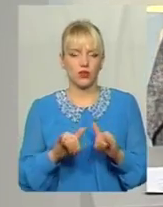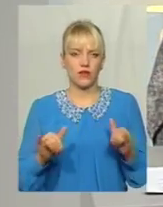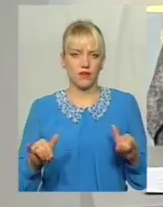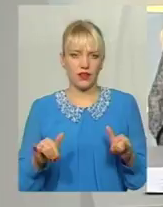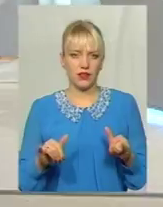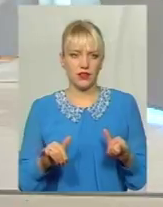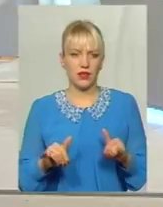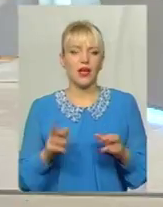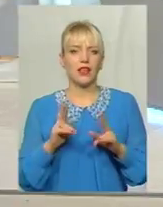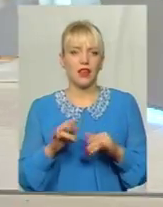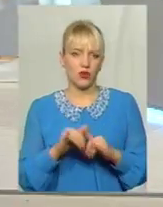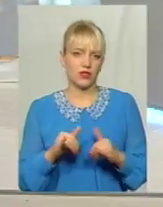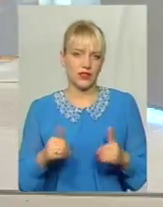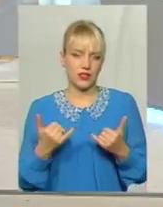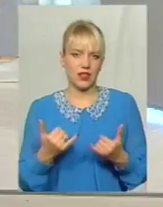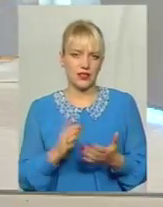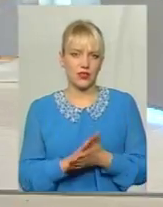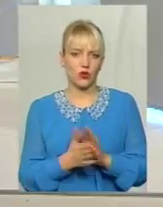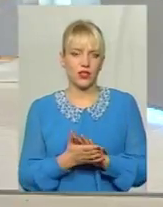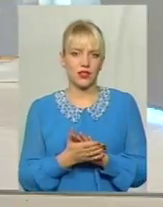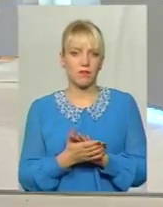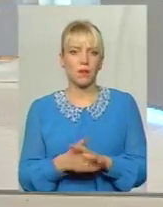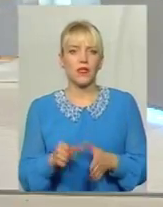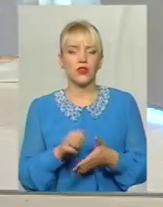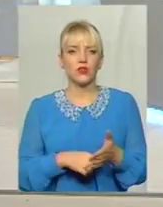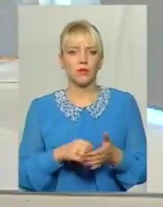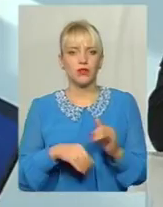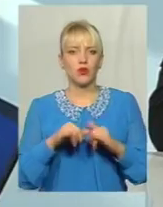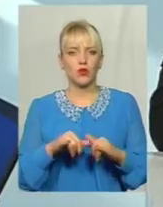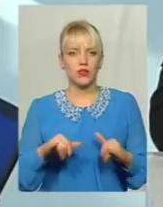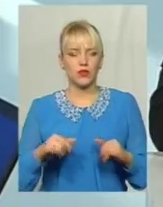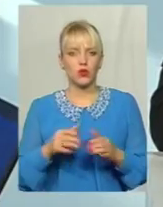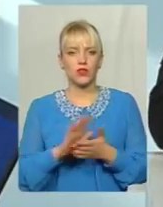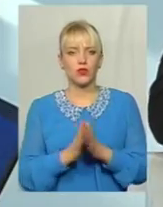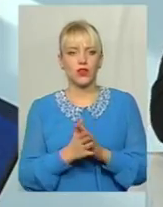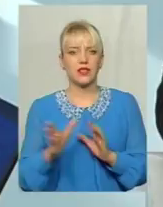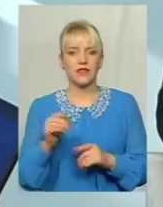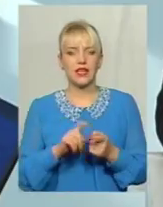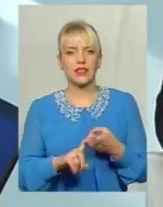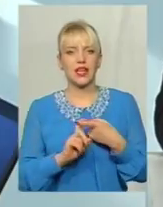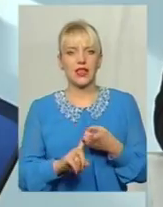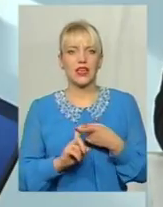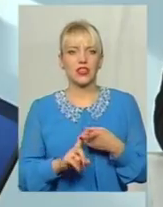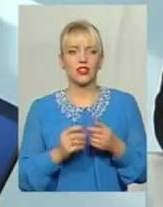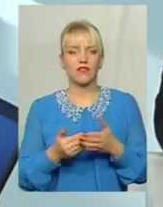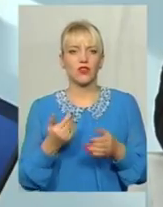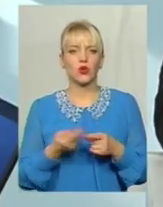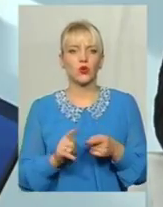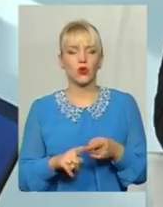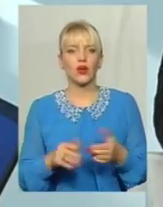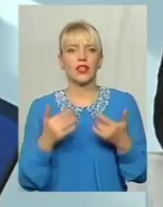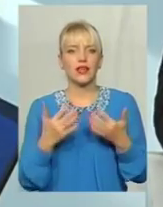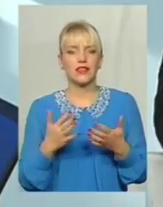зараз ситуація? Ну, з приводу розвитку ситуації, то все залежно, також залежно від того, наскільки